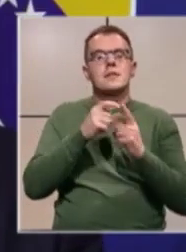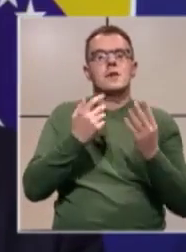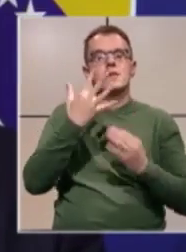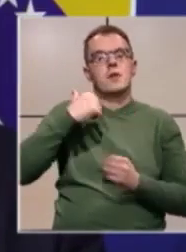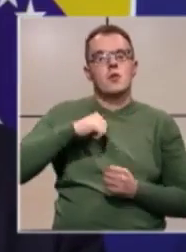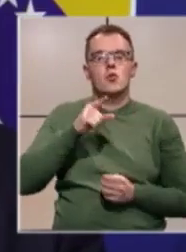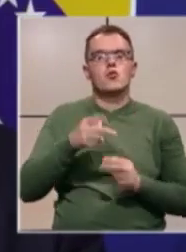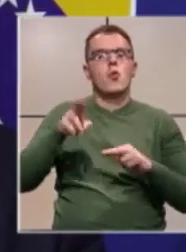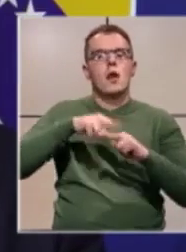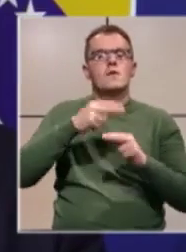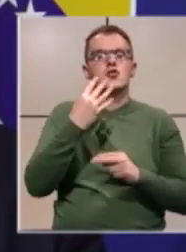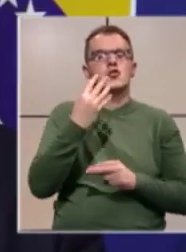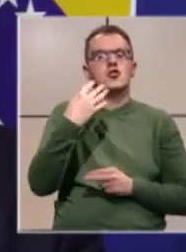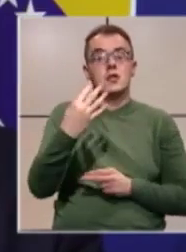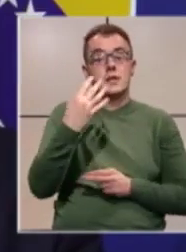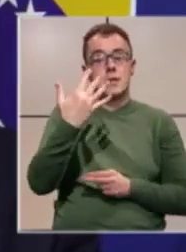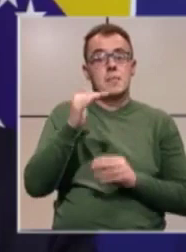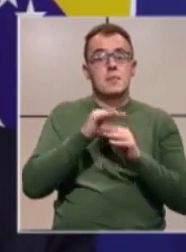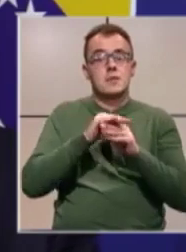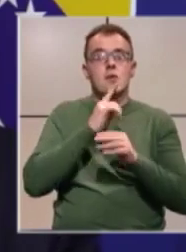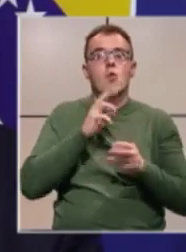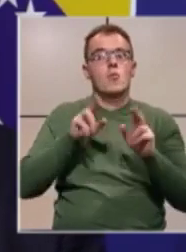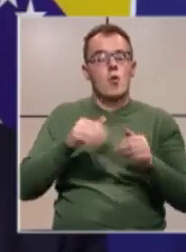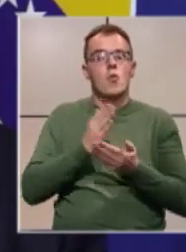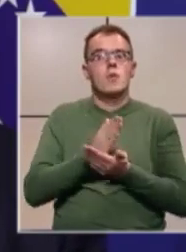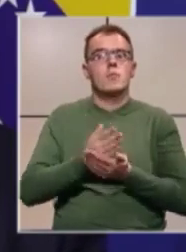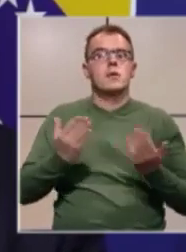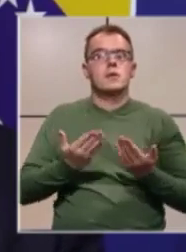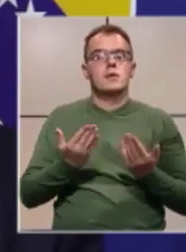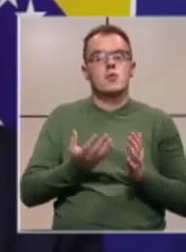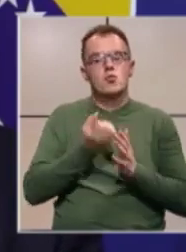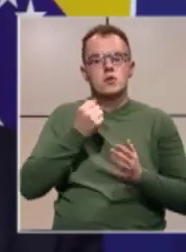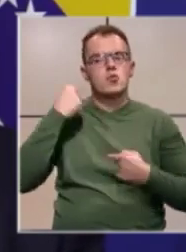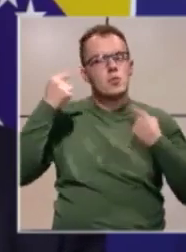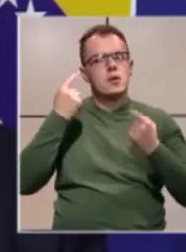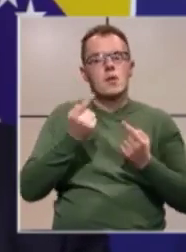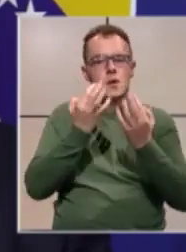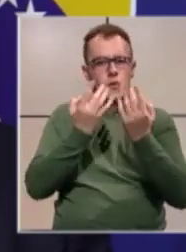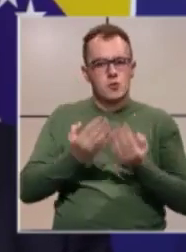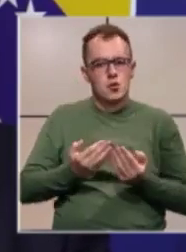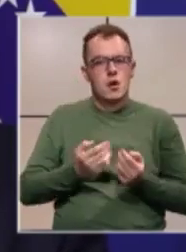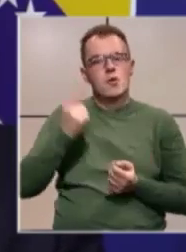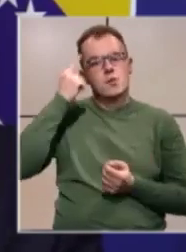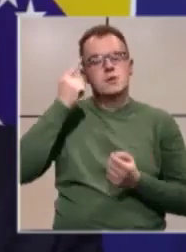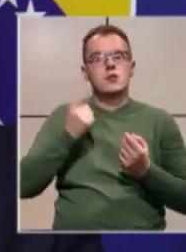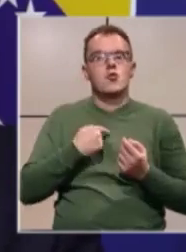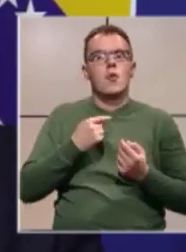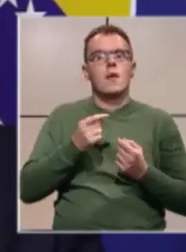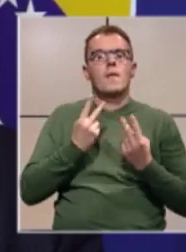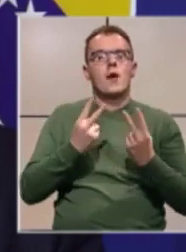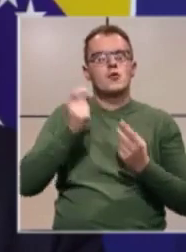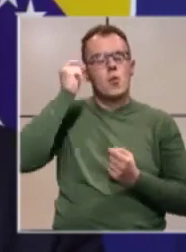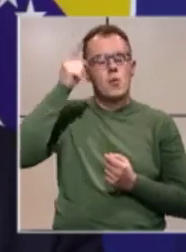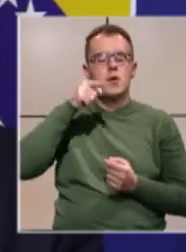45 mjeseci koji mogu biti uzeti u obzir prilikom računanja. Značajno nam pomenuti ovdje